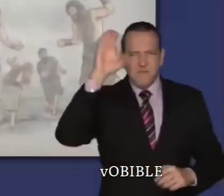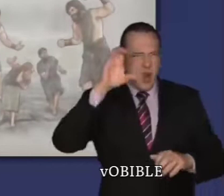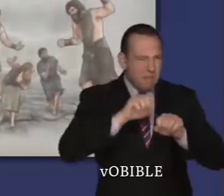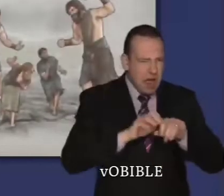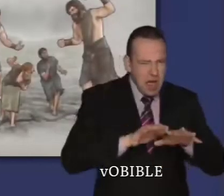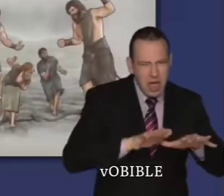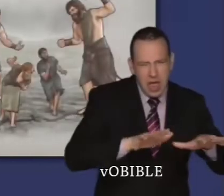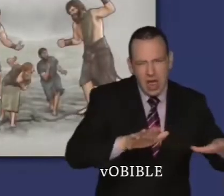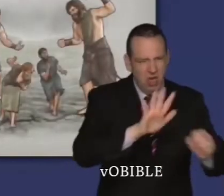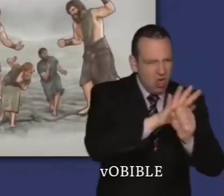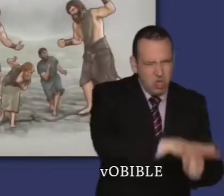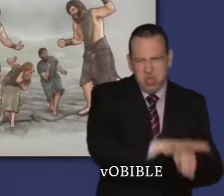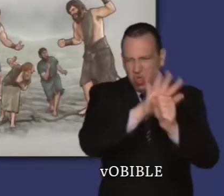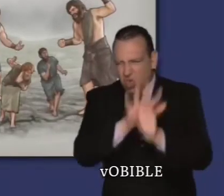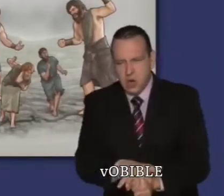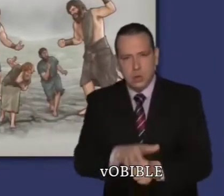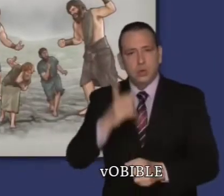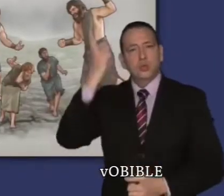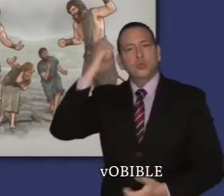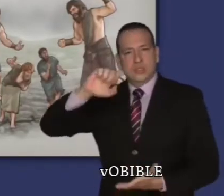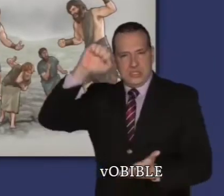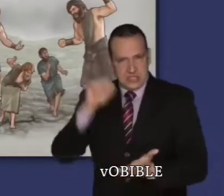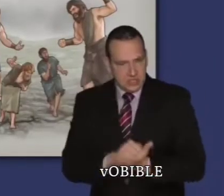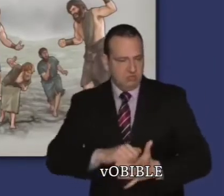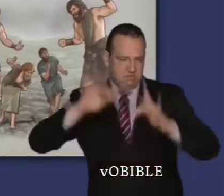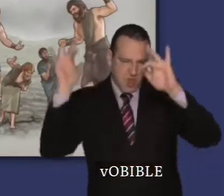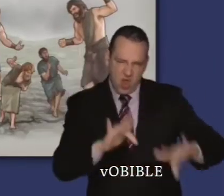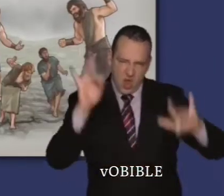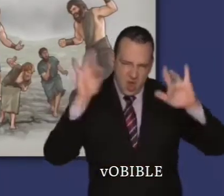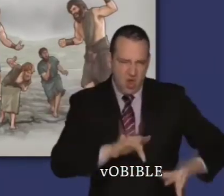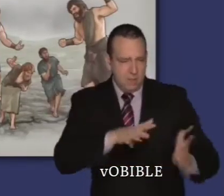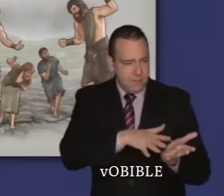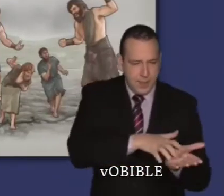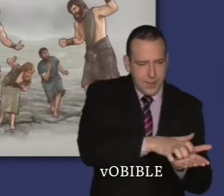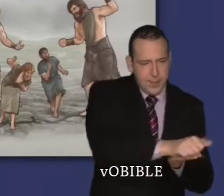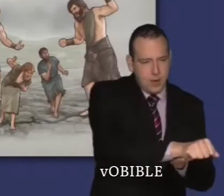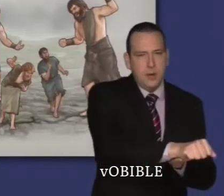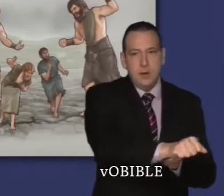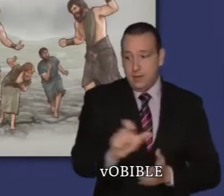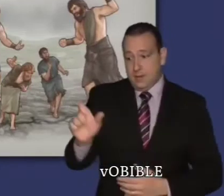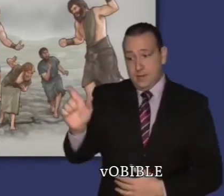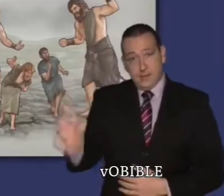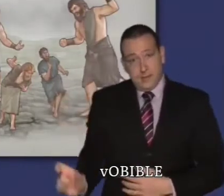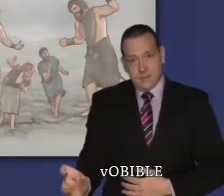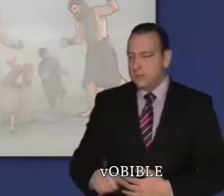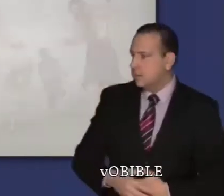La méchanceté prend une telle ampleur que Dieu décide d'en finir avec tous les humains en faisant venir un déluge.